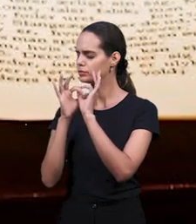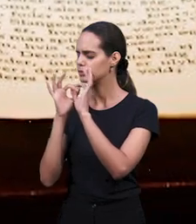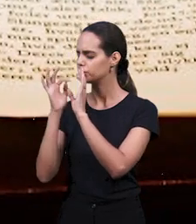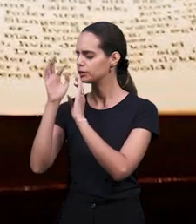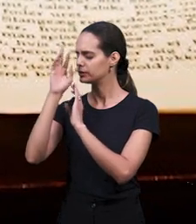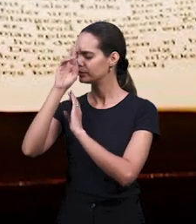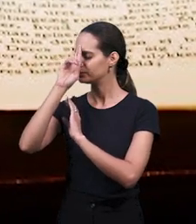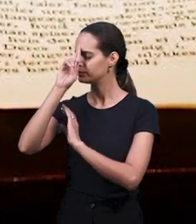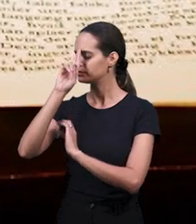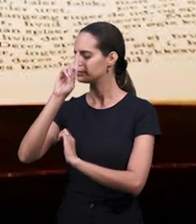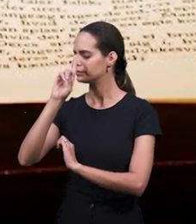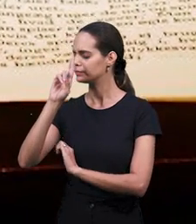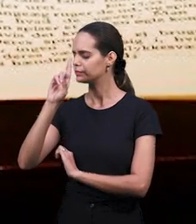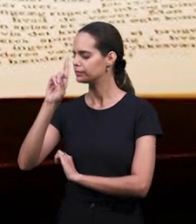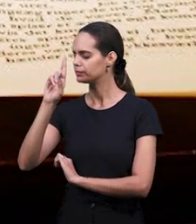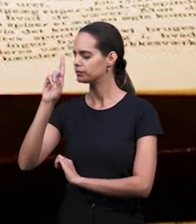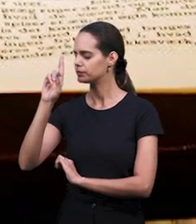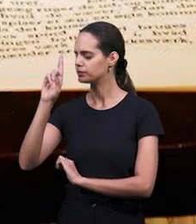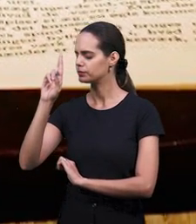мой Спаситель.